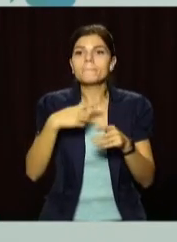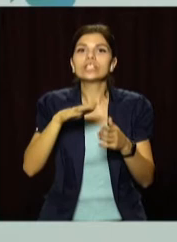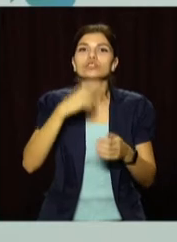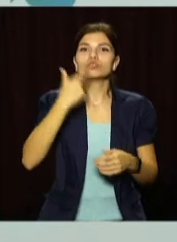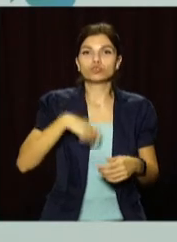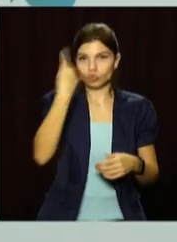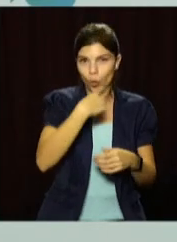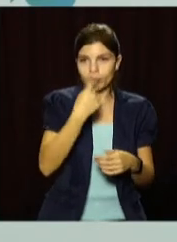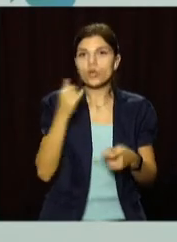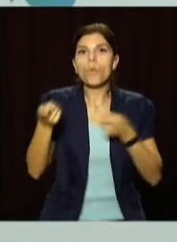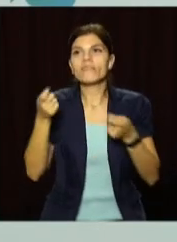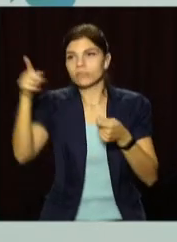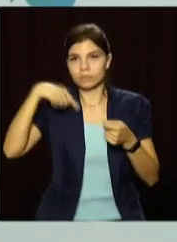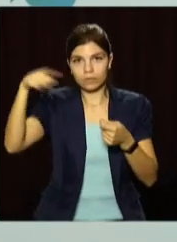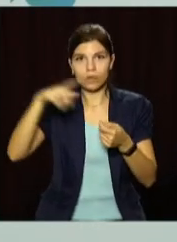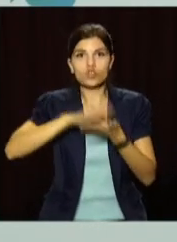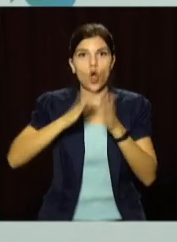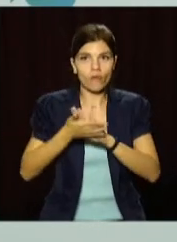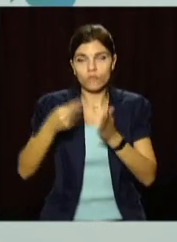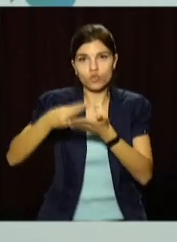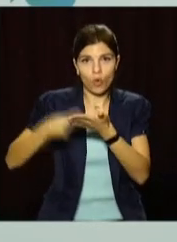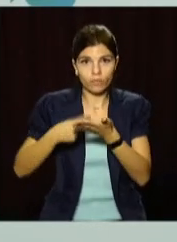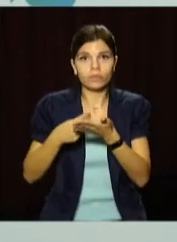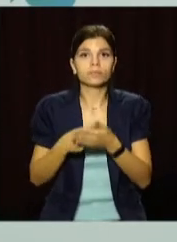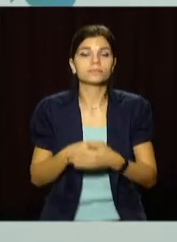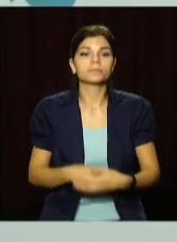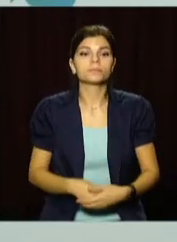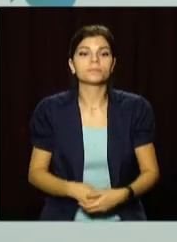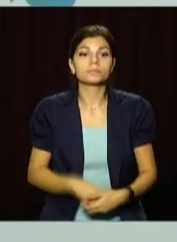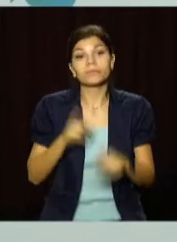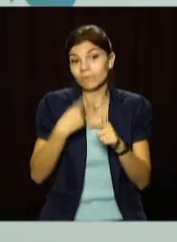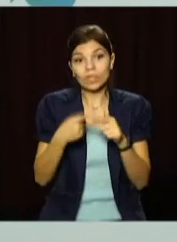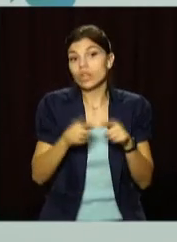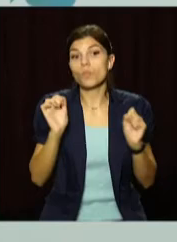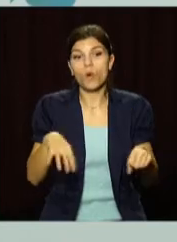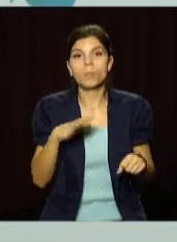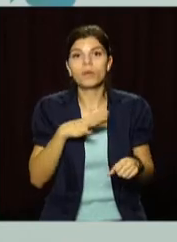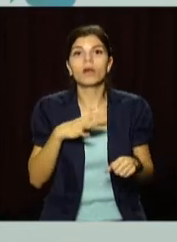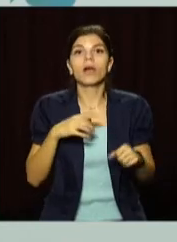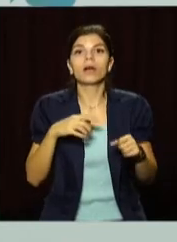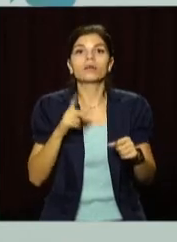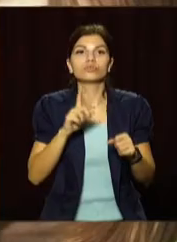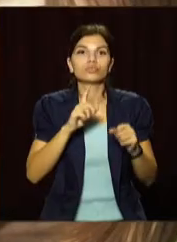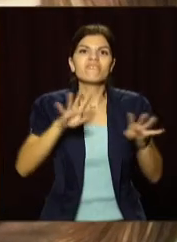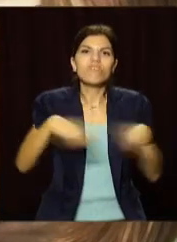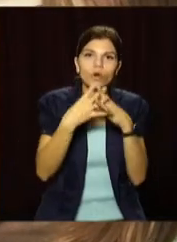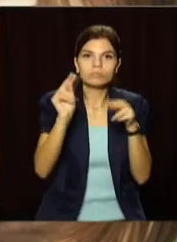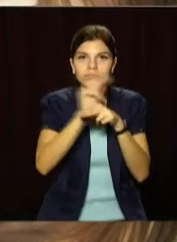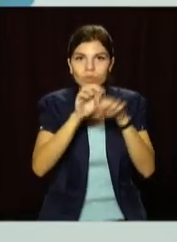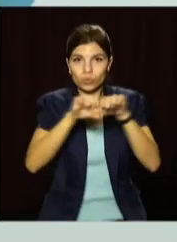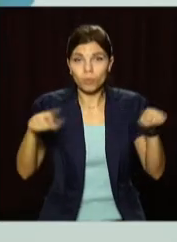сім'яниками, управителями житомих домів і нами, як оператором ГРС, або це можуть бути аварійно-восстановительні роботи.